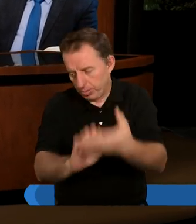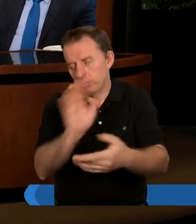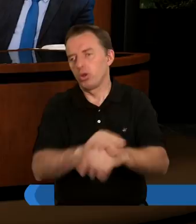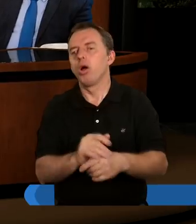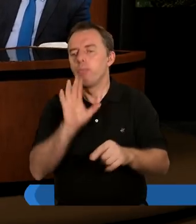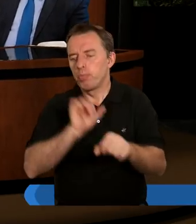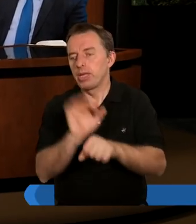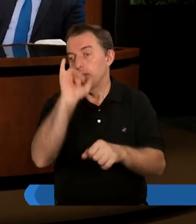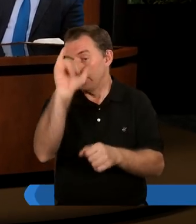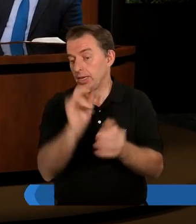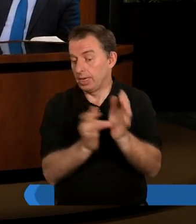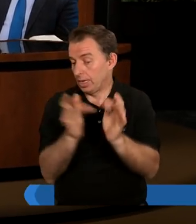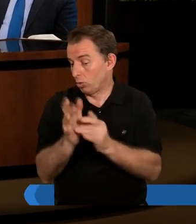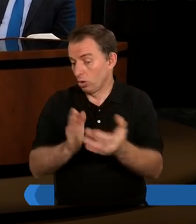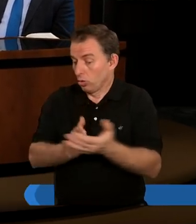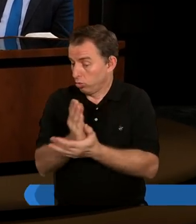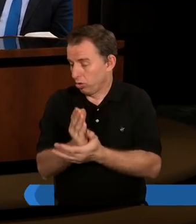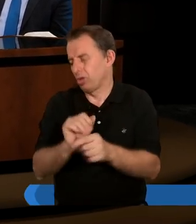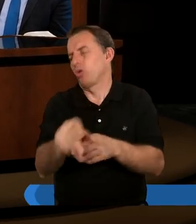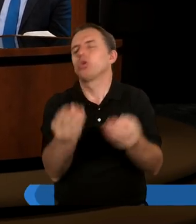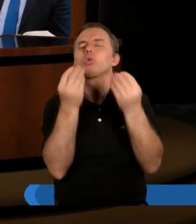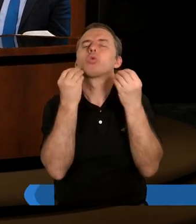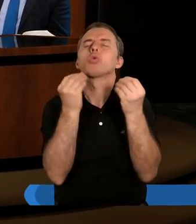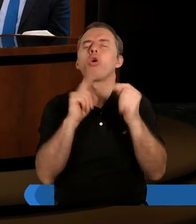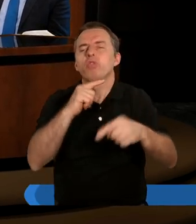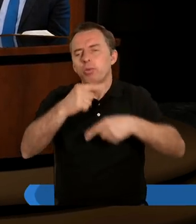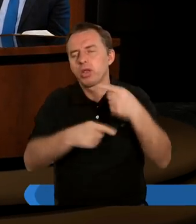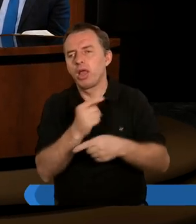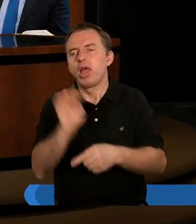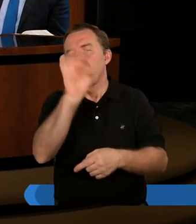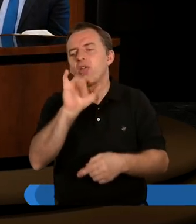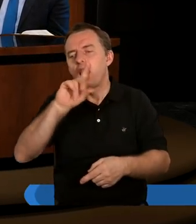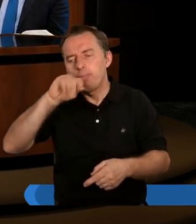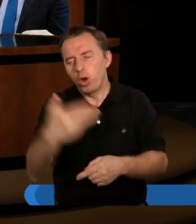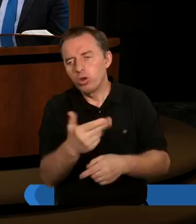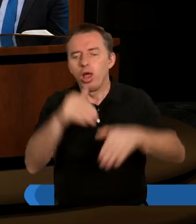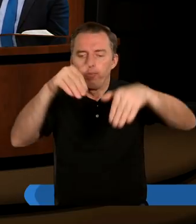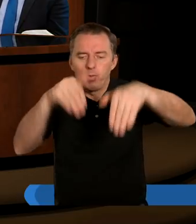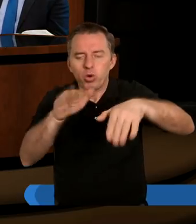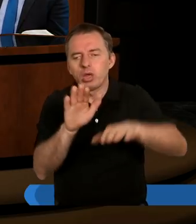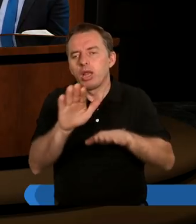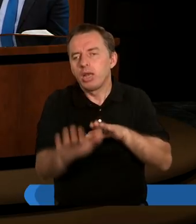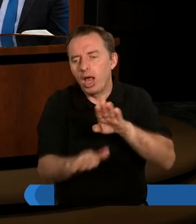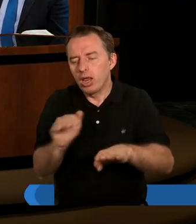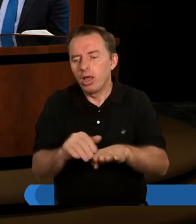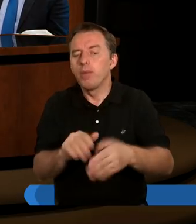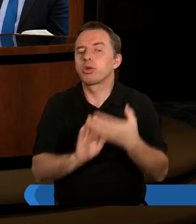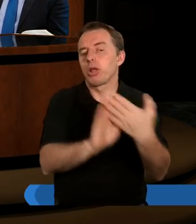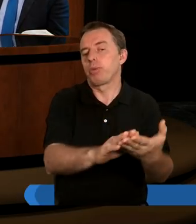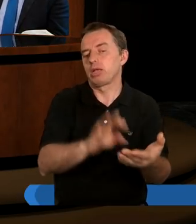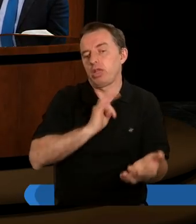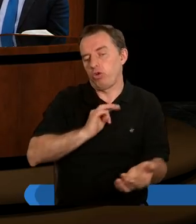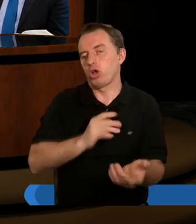Jezusa Chrystusa, jest naprawdę ogromnym przywilejem. A jeżeli Filemon może go w tym naśladować i przebaczyć swojemu